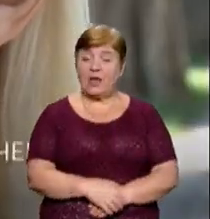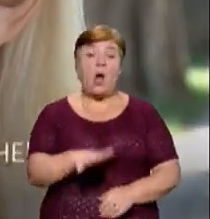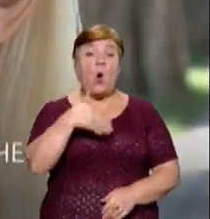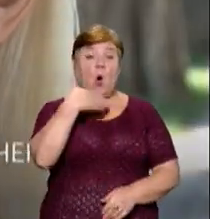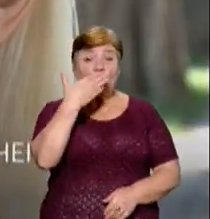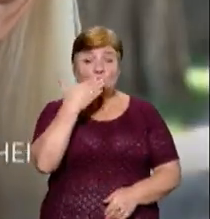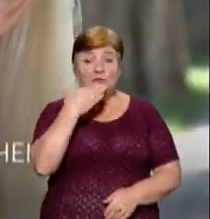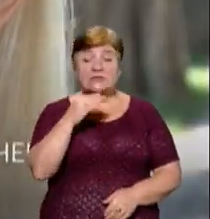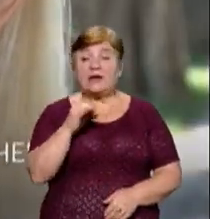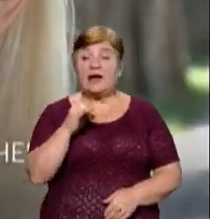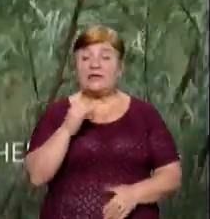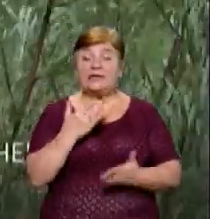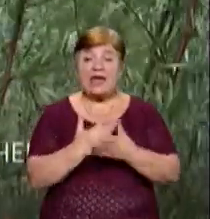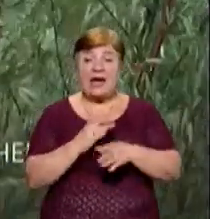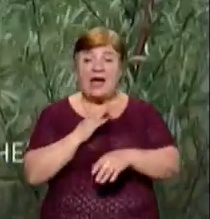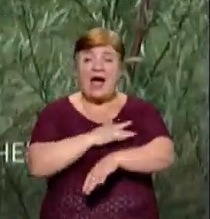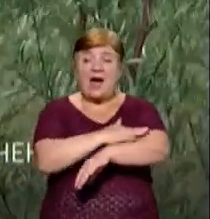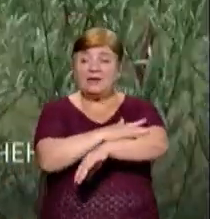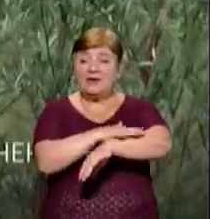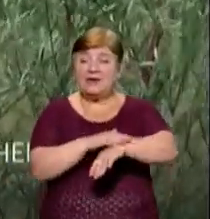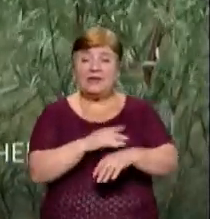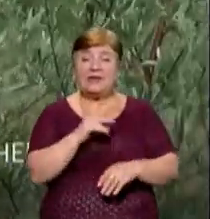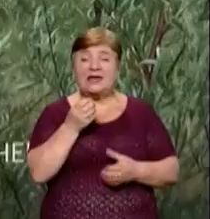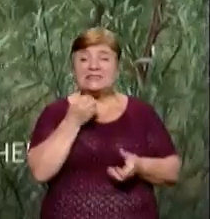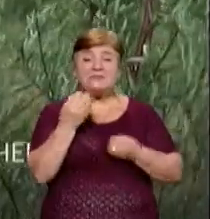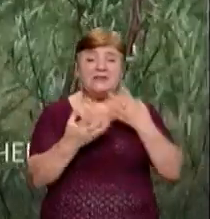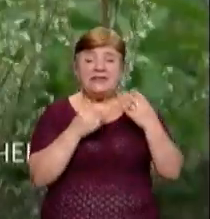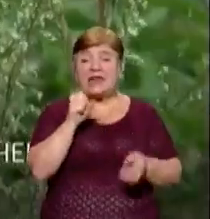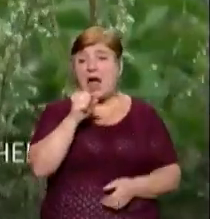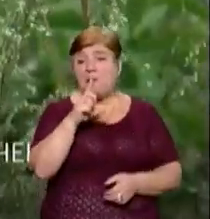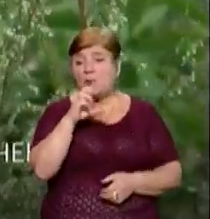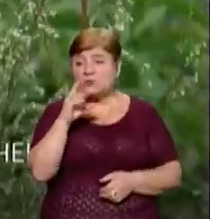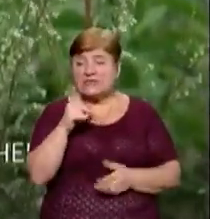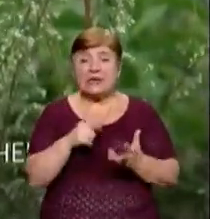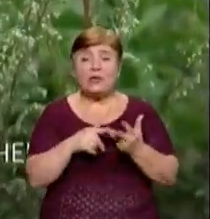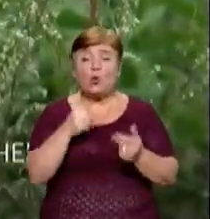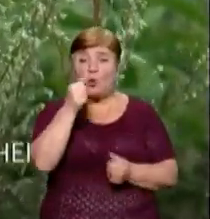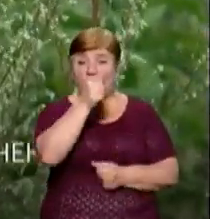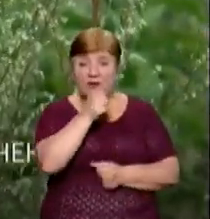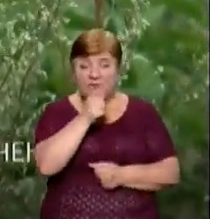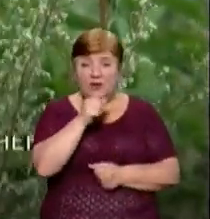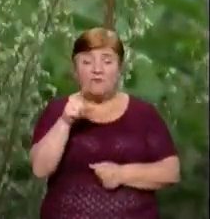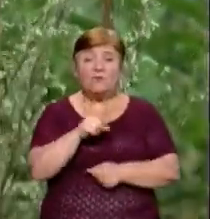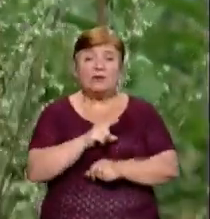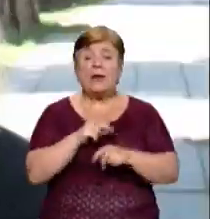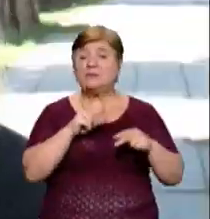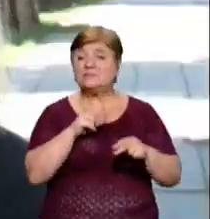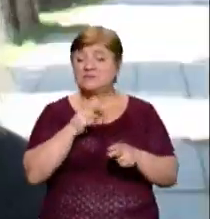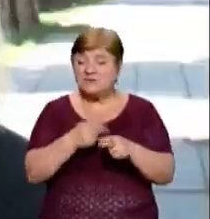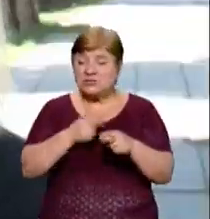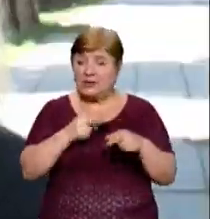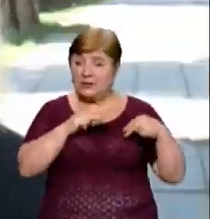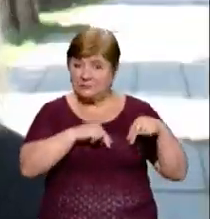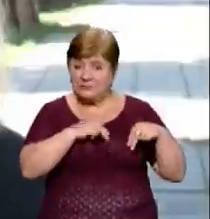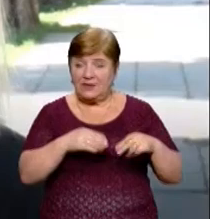Ужгородка Ірина Бреза має алергію на цвітіння амброзію впродовж кількох років. Каже, симптоми алергії заважають працювати та